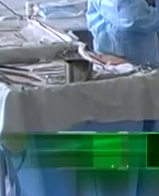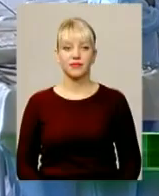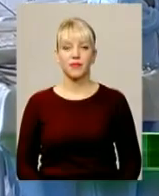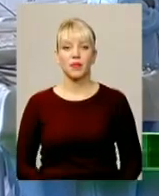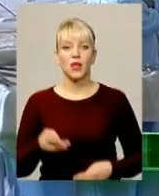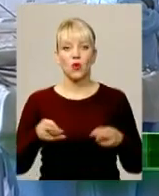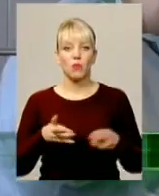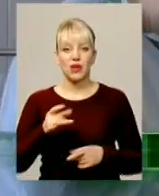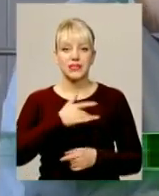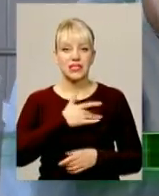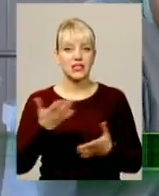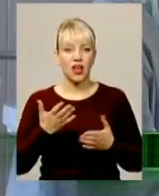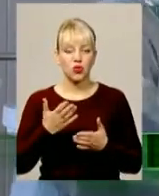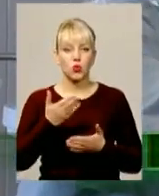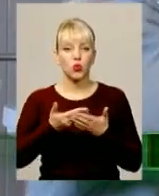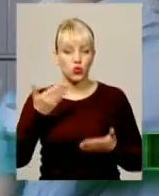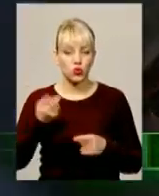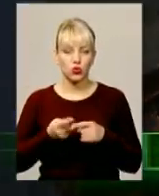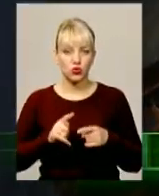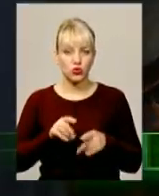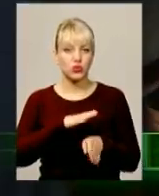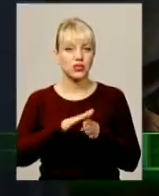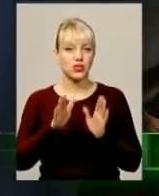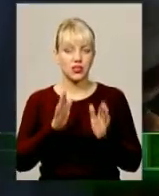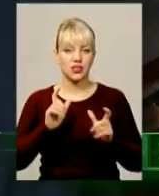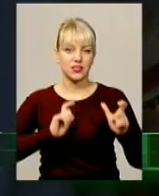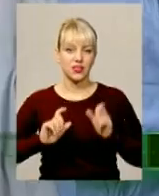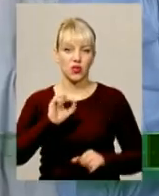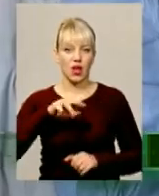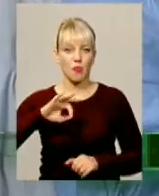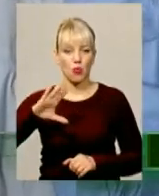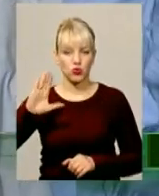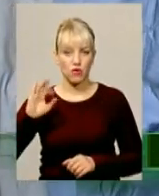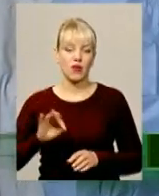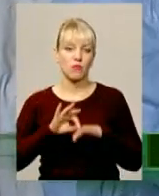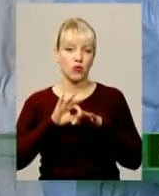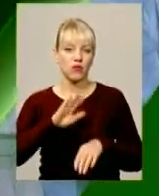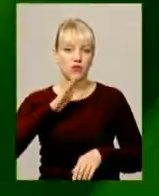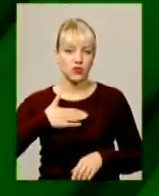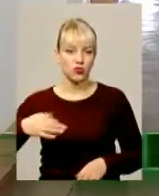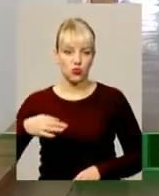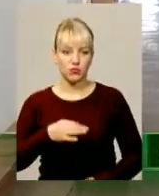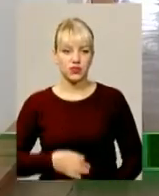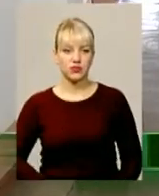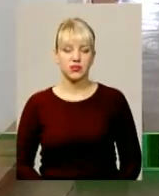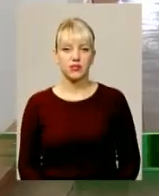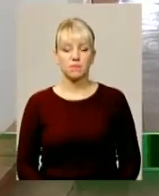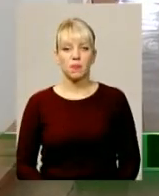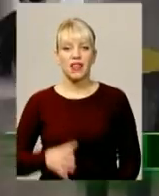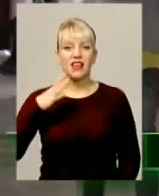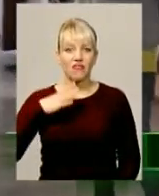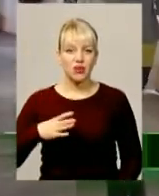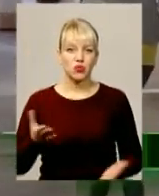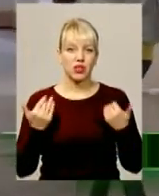Операцію на серці, яку до цього здійснювали в Інституті Амосова, сьогодні провели медики області. Вимушені